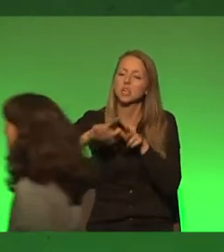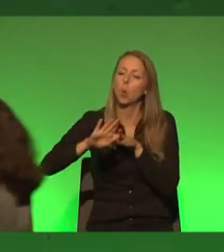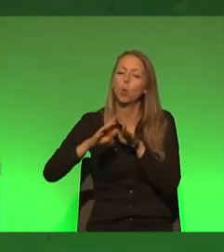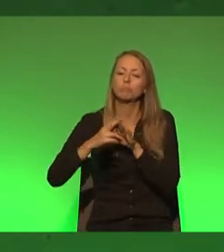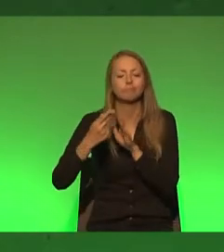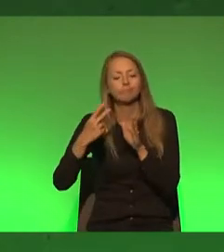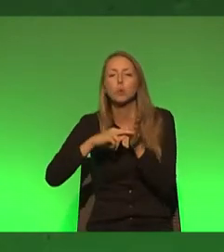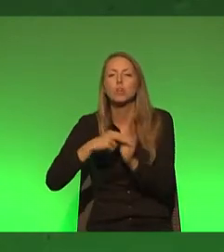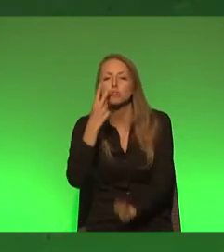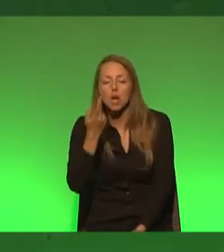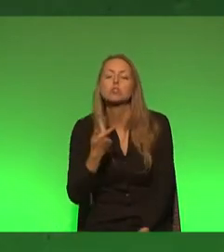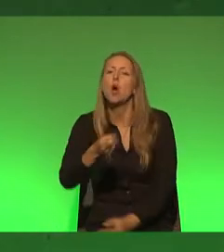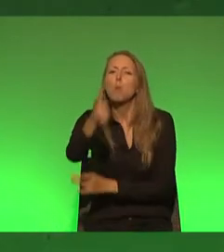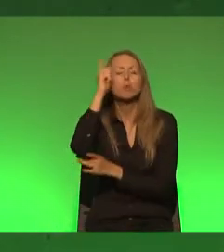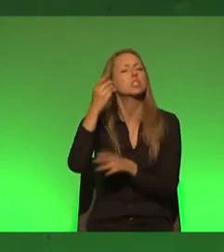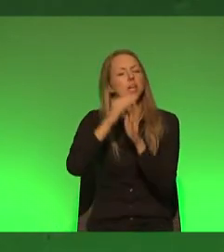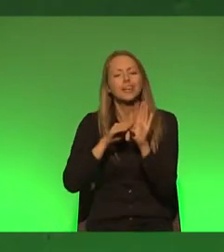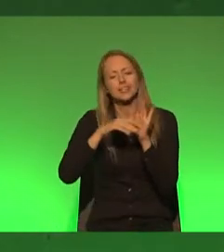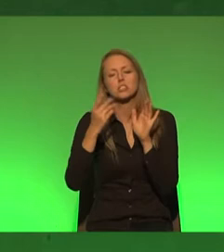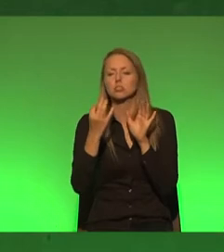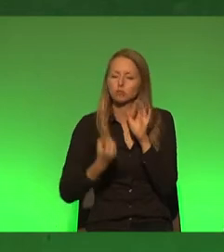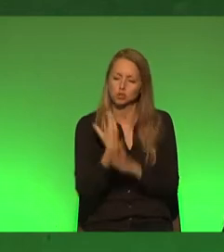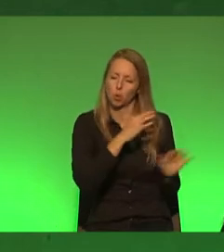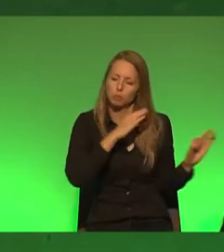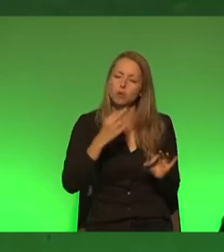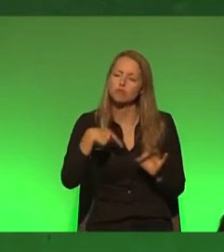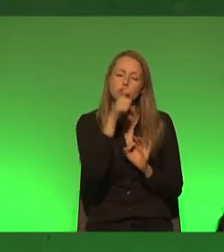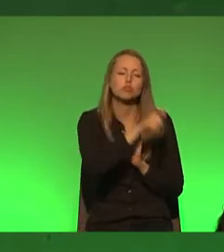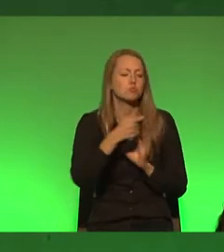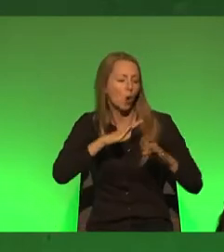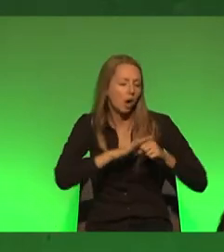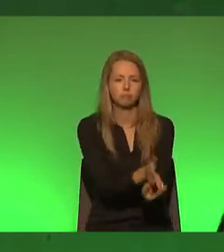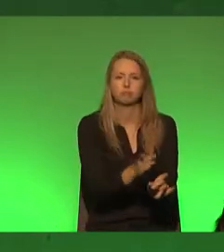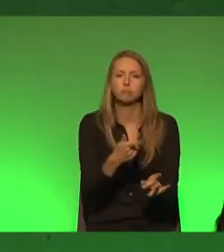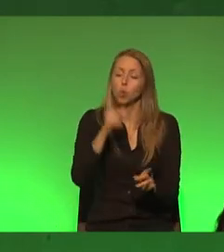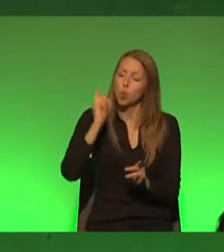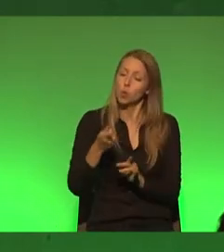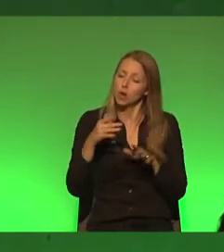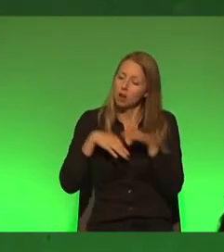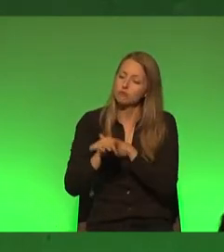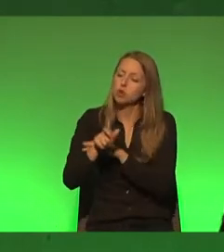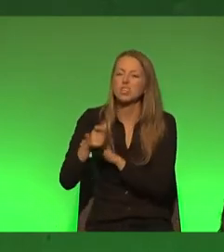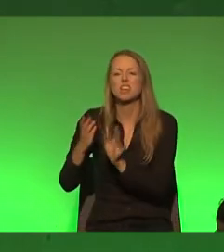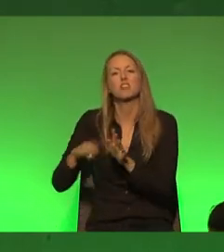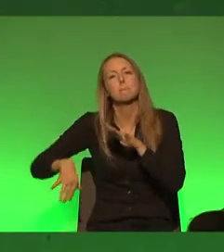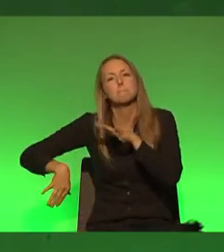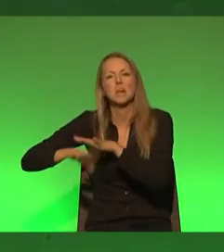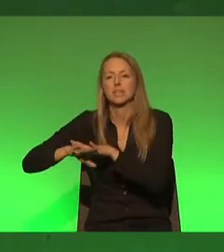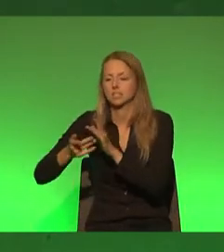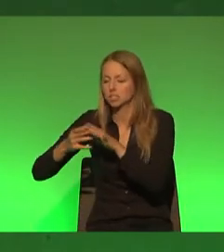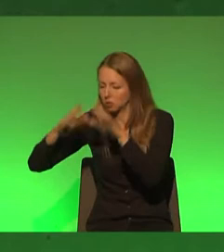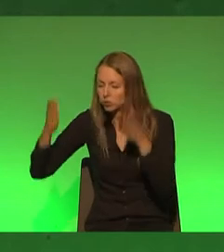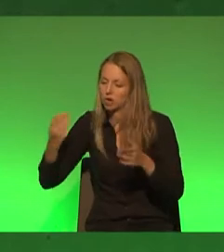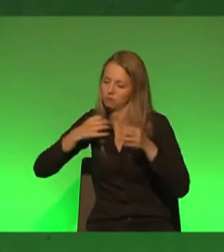plant ein Polizeigesetz, was Bürgerrechte weiter einschränken soll. Sie plant, hunderte von Flüchtlingen in Massenunterkünfte zu sperren. Liebe